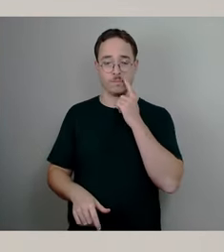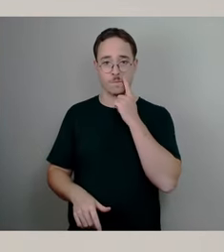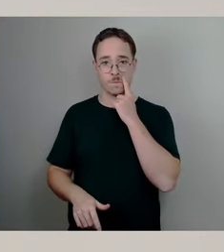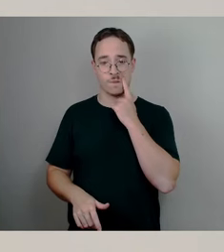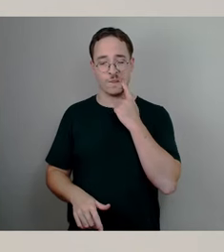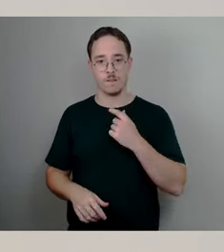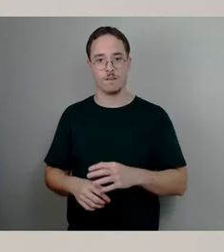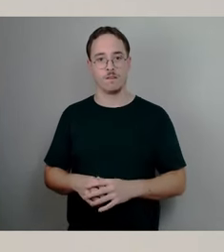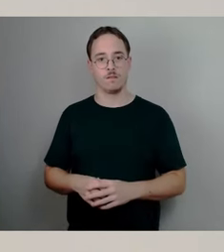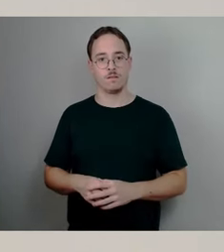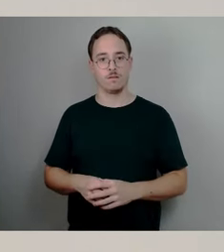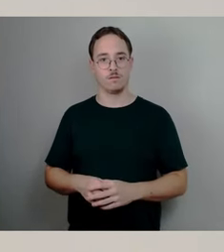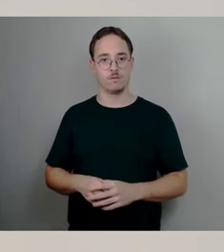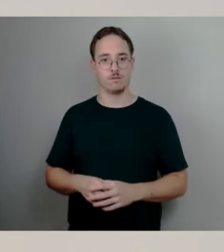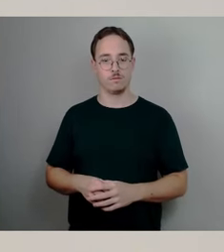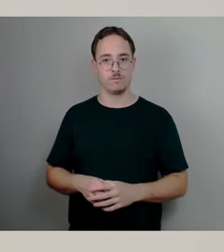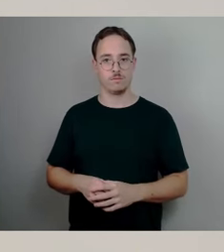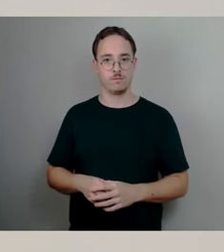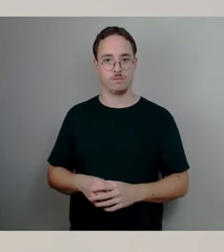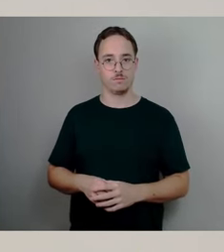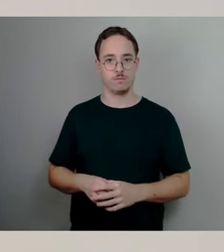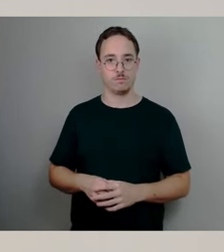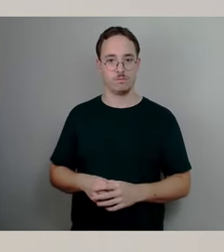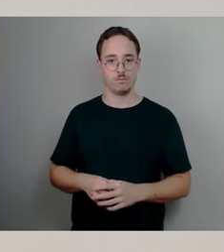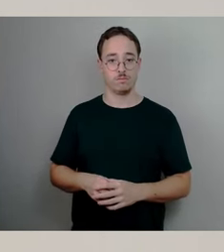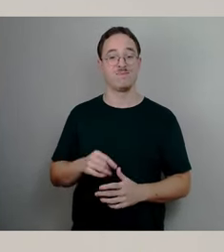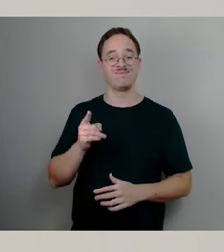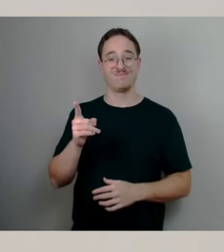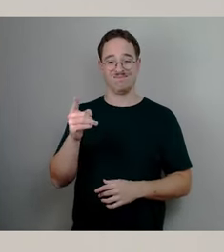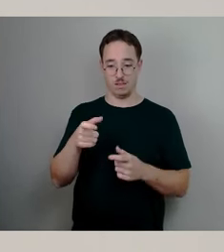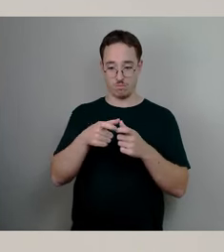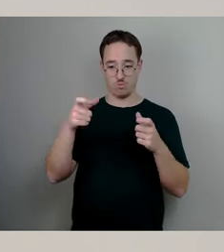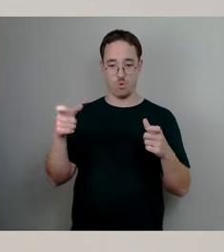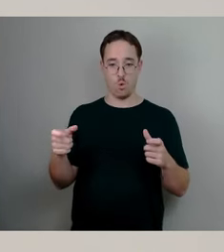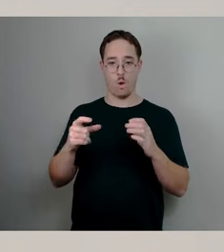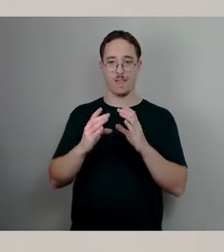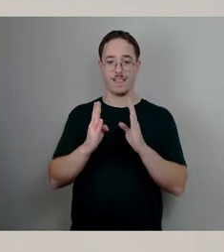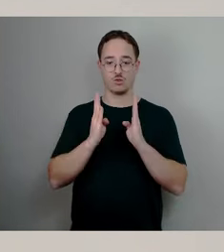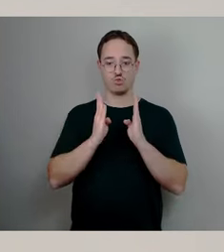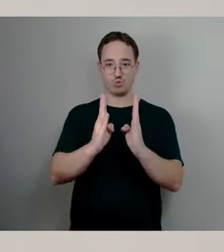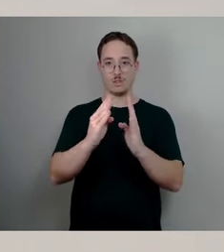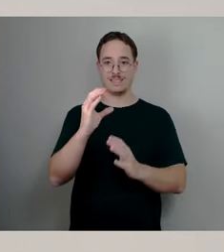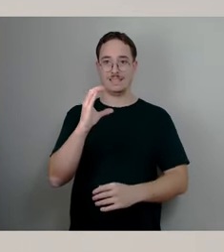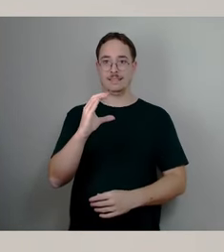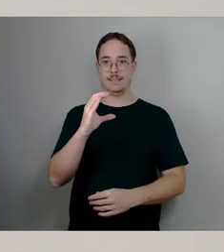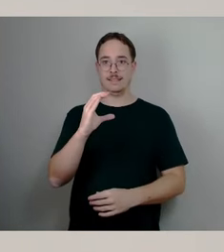Stadtverwaltung für den Brückenzug C. Also diese Untersuchung war notwendig, um die Leistung